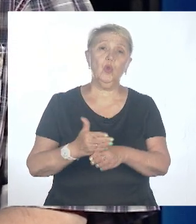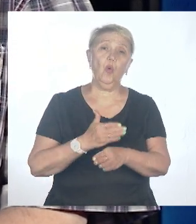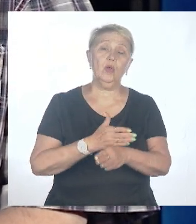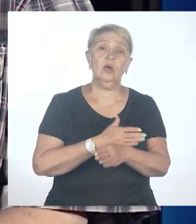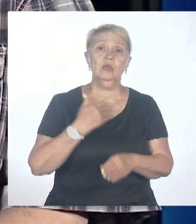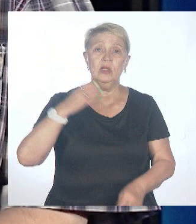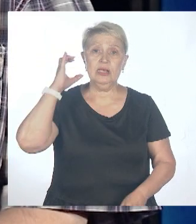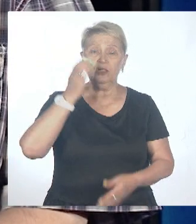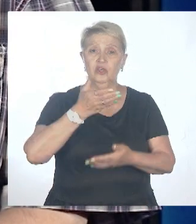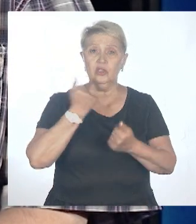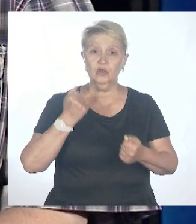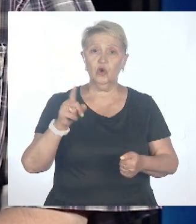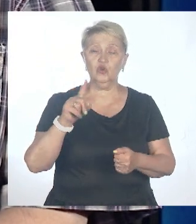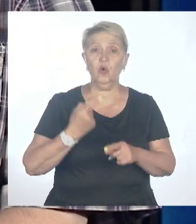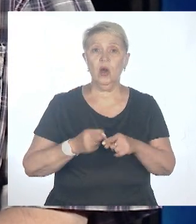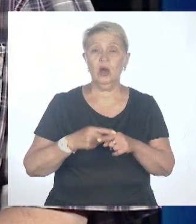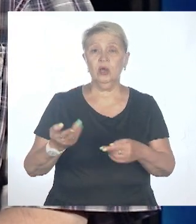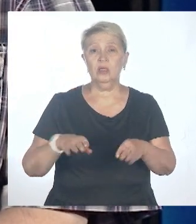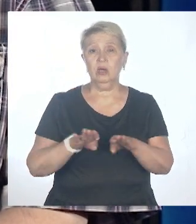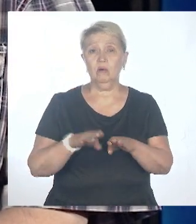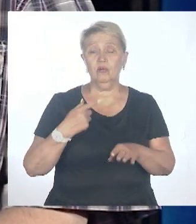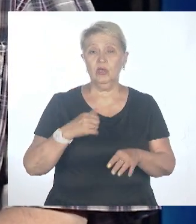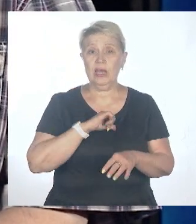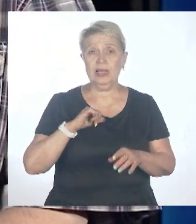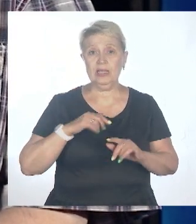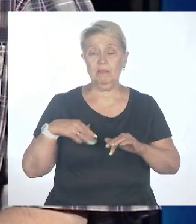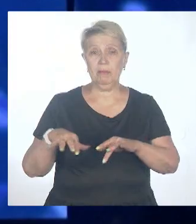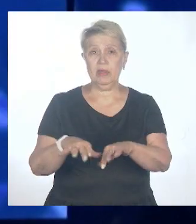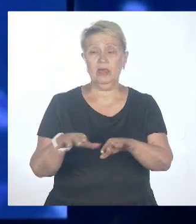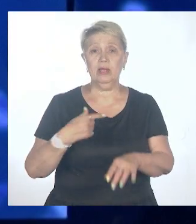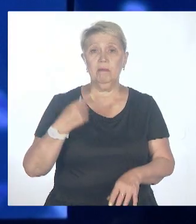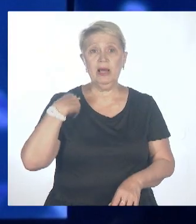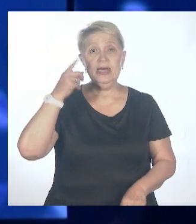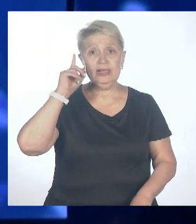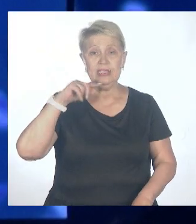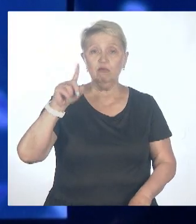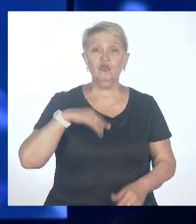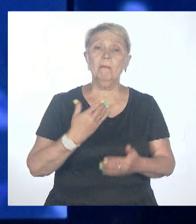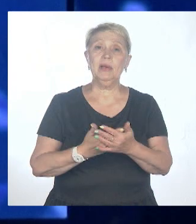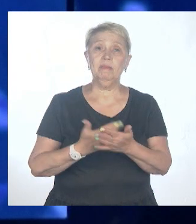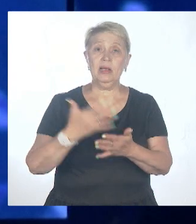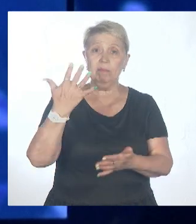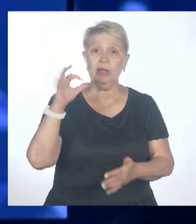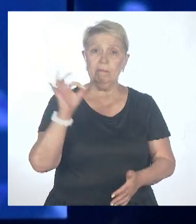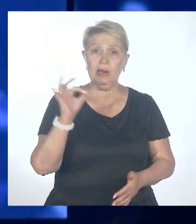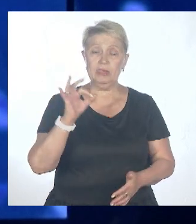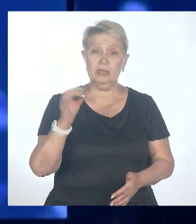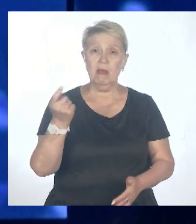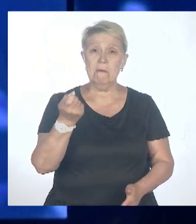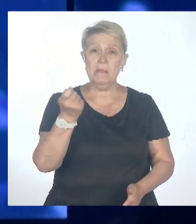разобрались сначала, что это такое. Но на самом деле мы знаем, ну дай бог, где-то примерно 5% микромира.